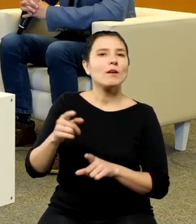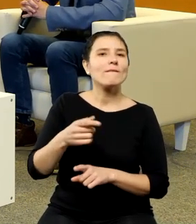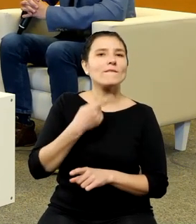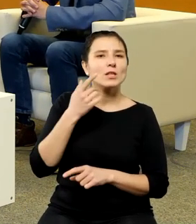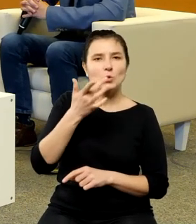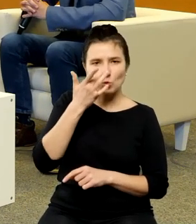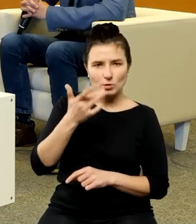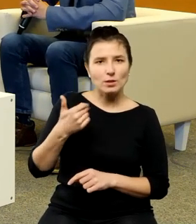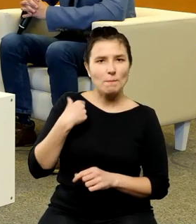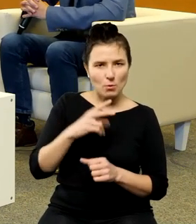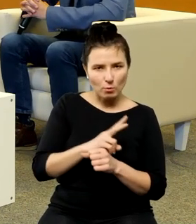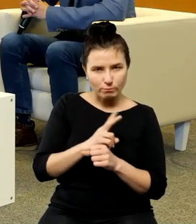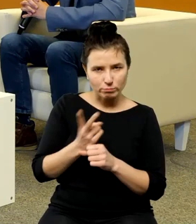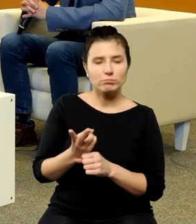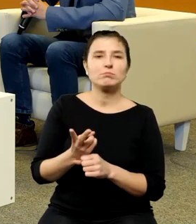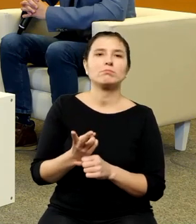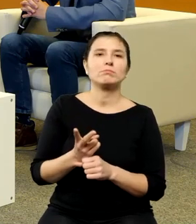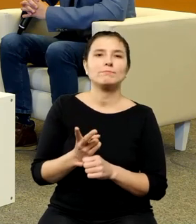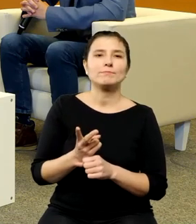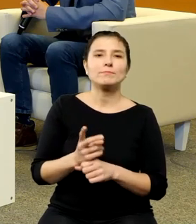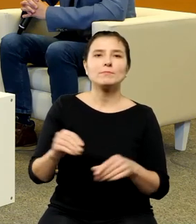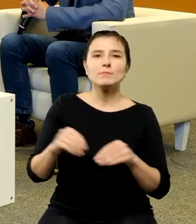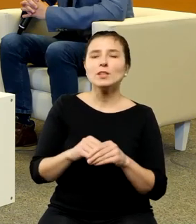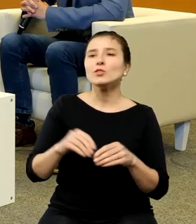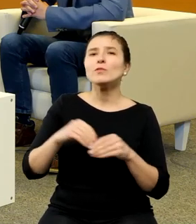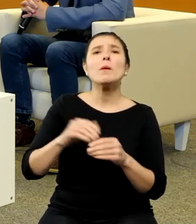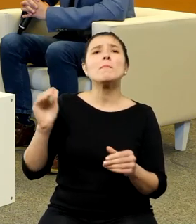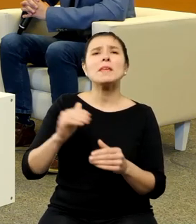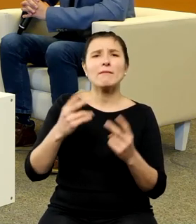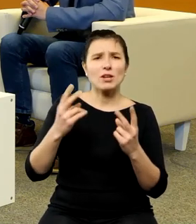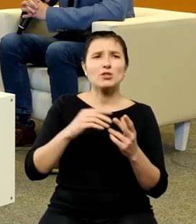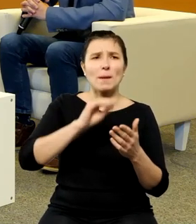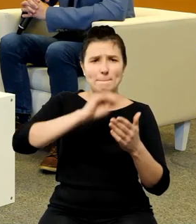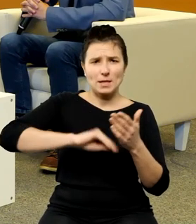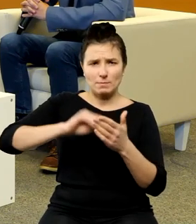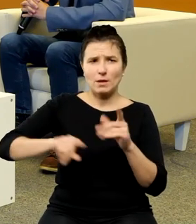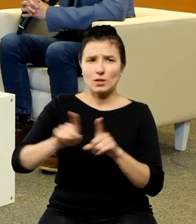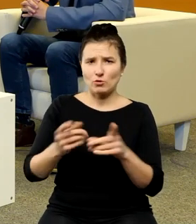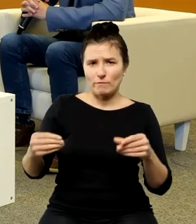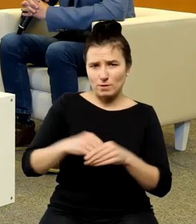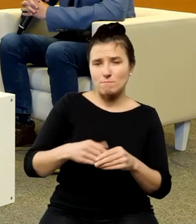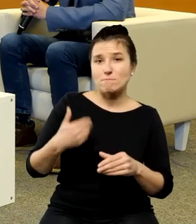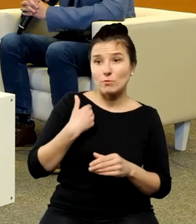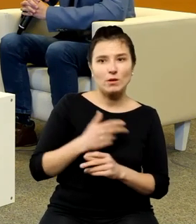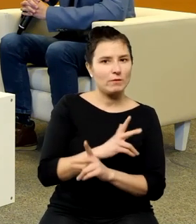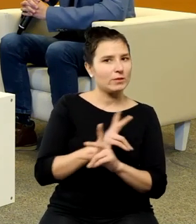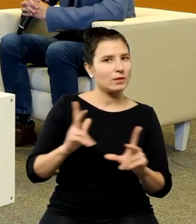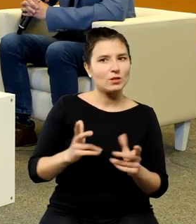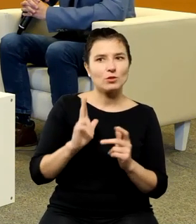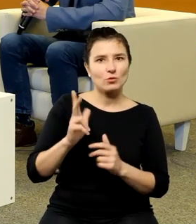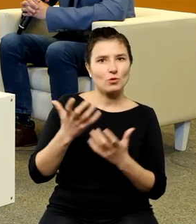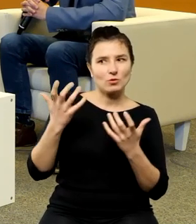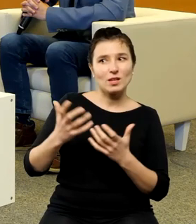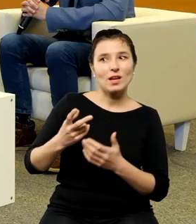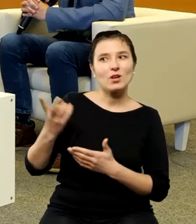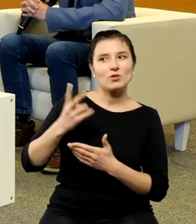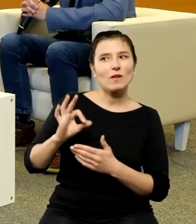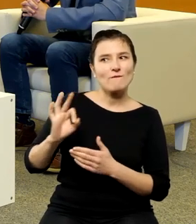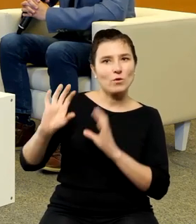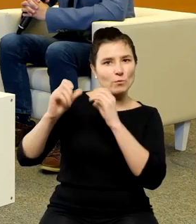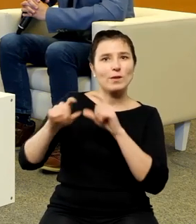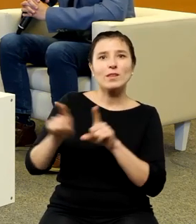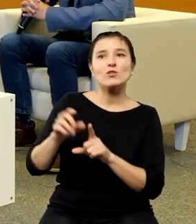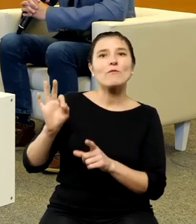łącznie z tymi pismami pomniejszymi w tej chwili każdy kto chce czytać Kopernika też jego notatki